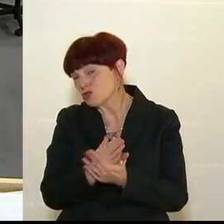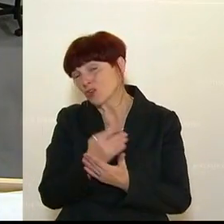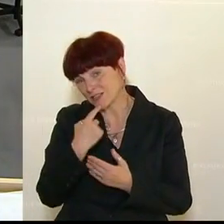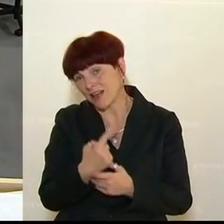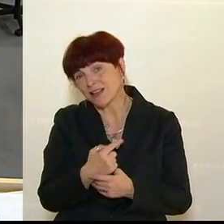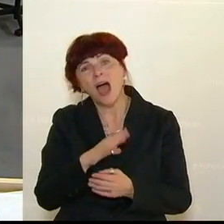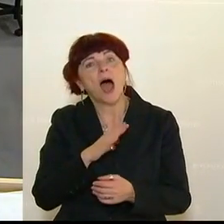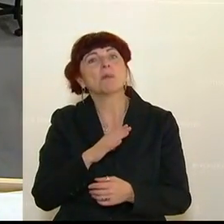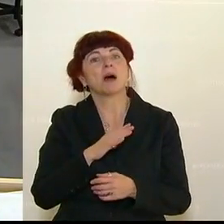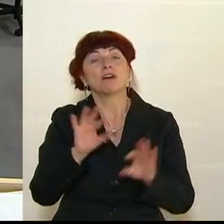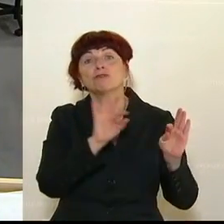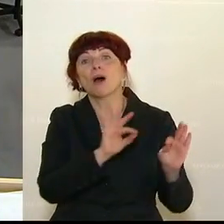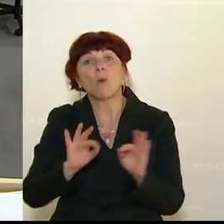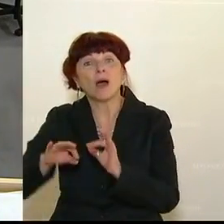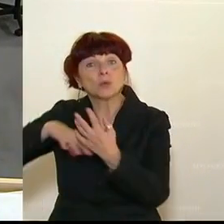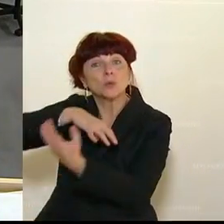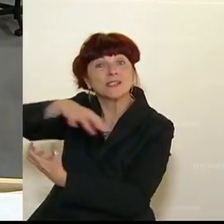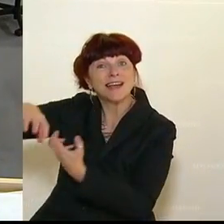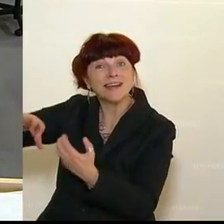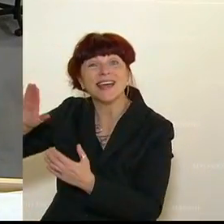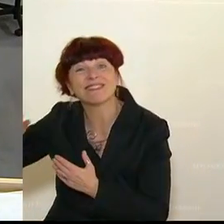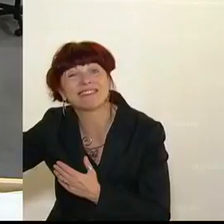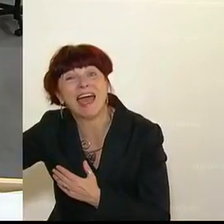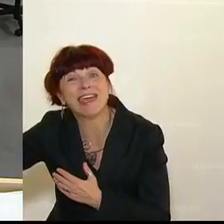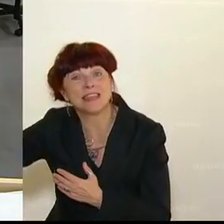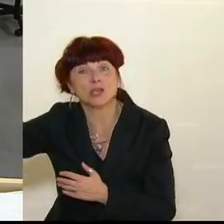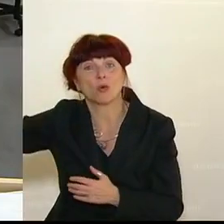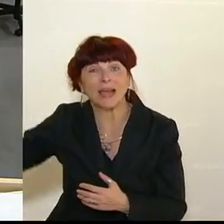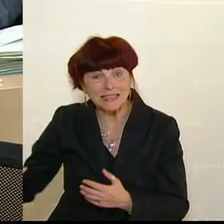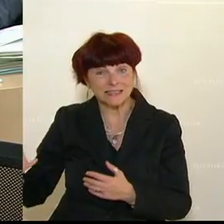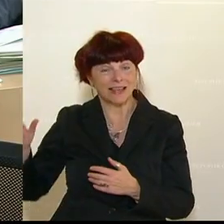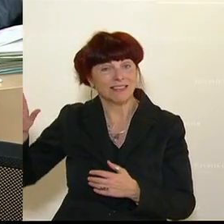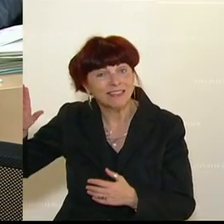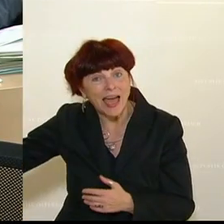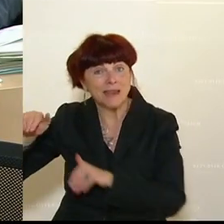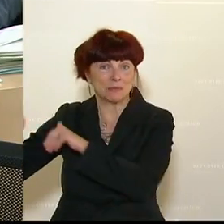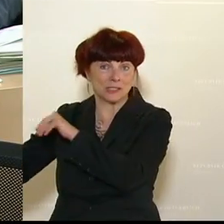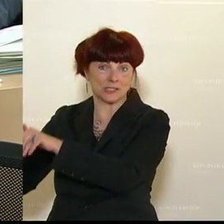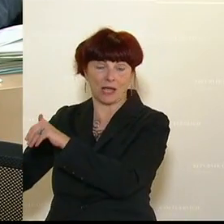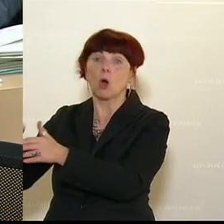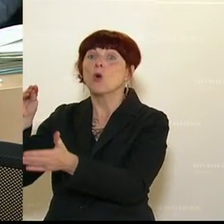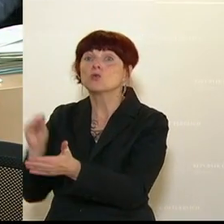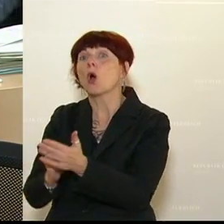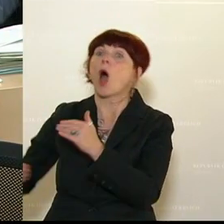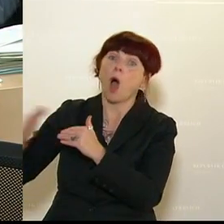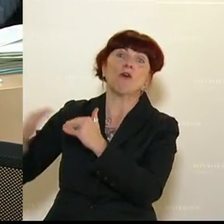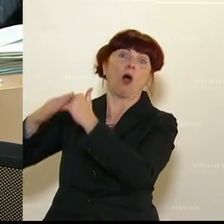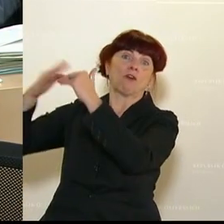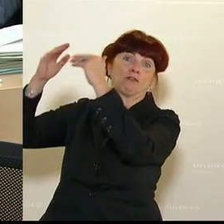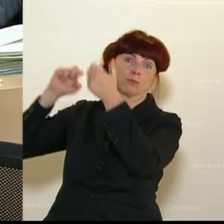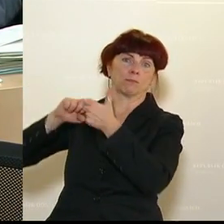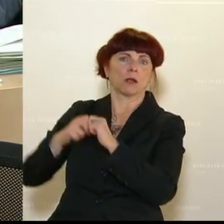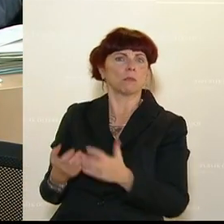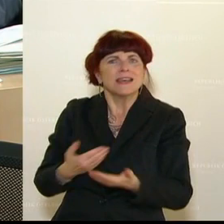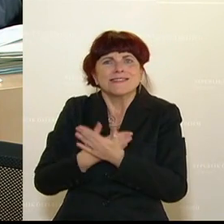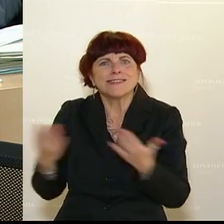Aber durch das Verordnungschaos deiner Juristen in deinem Haus entsteht noch viel, viel mehr Problematik. Bei den ganzen Menschen weiß, es kennt sich